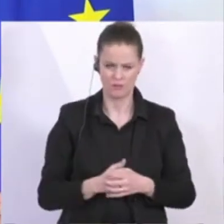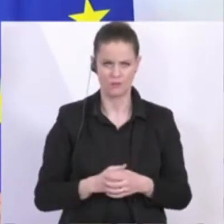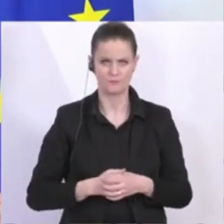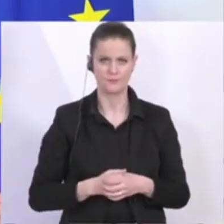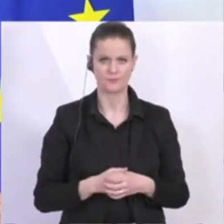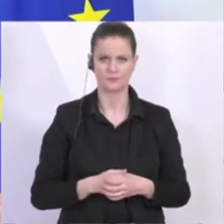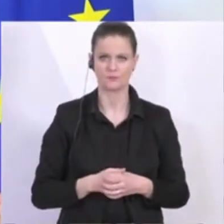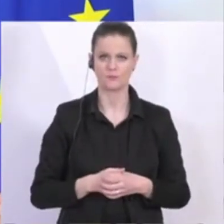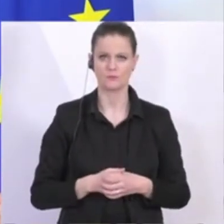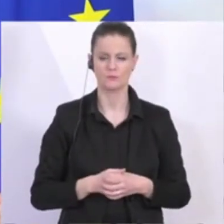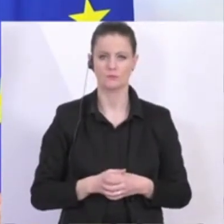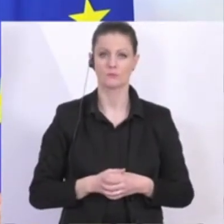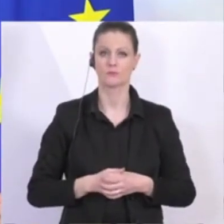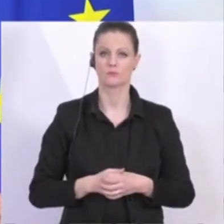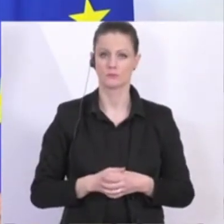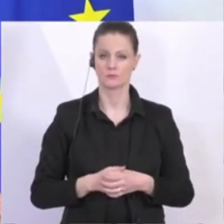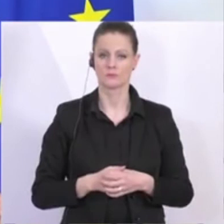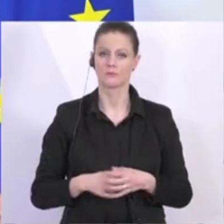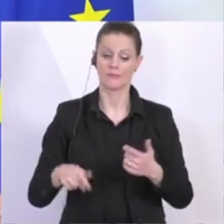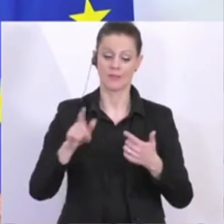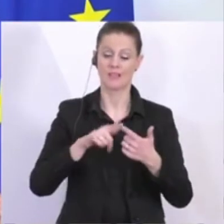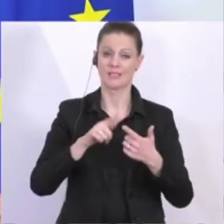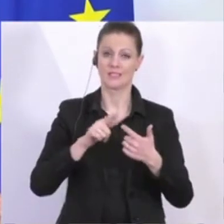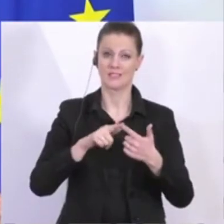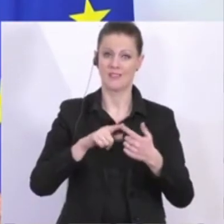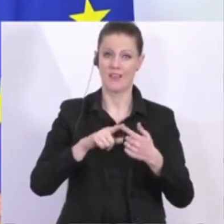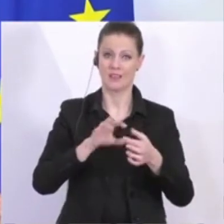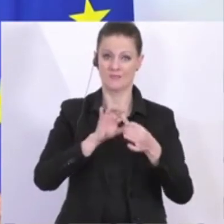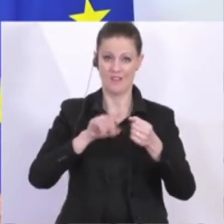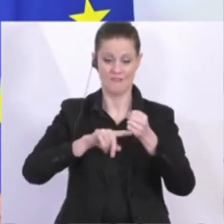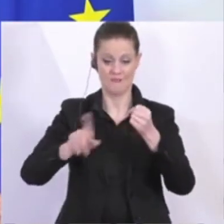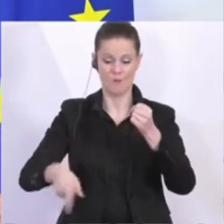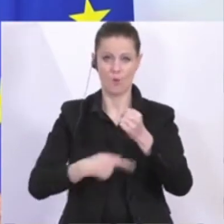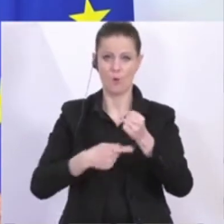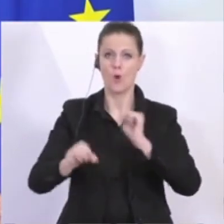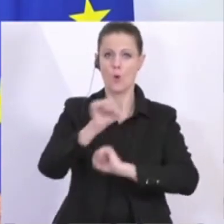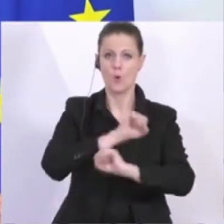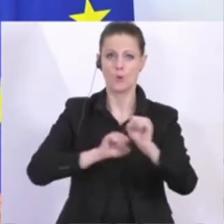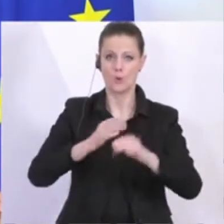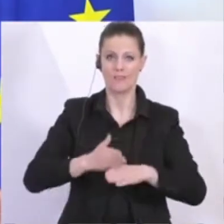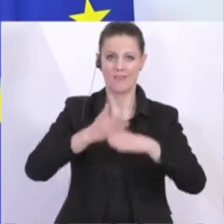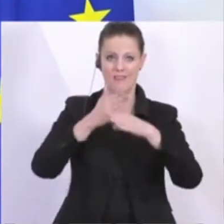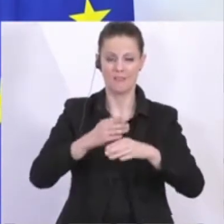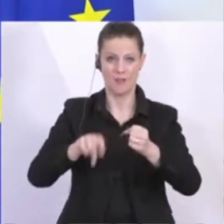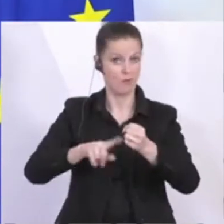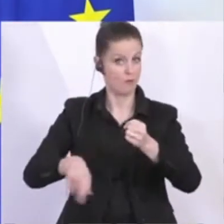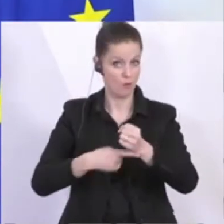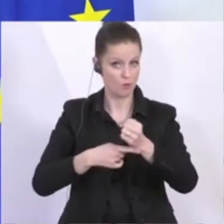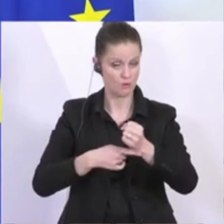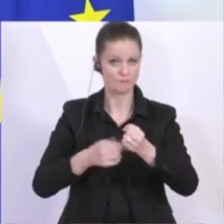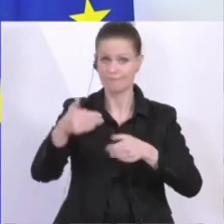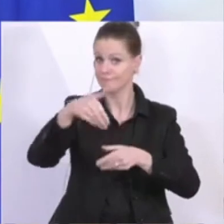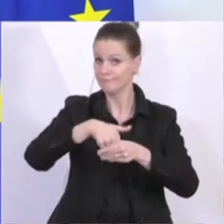Damit zum zweiten, zum größeren Fonds, der sogenannte Nothilfefonds. Da ist das